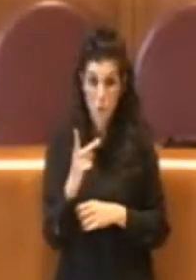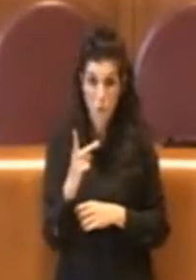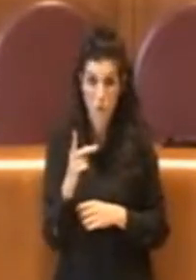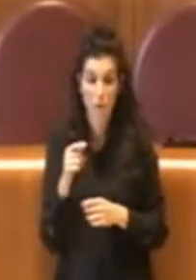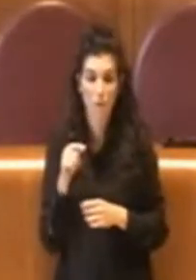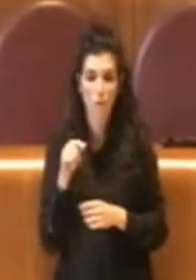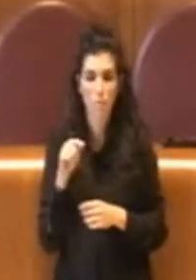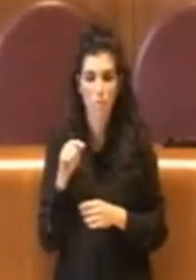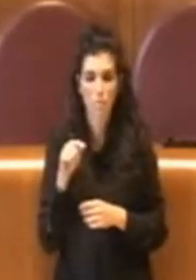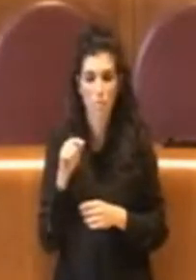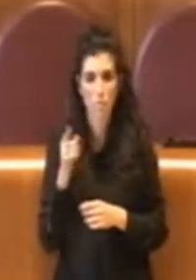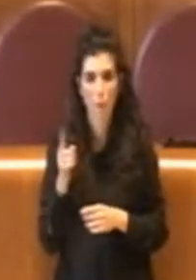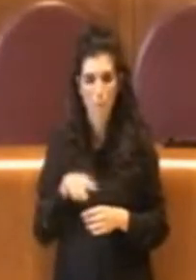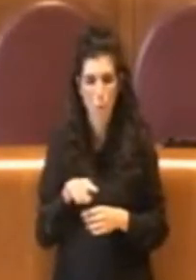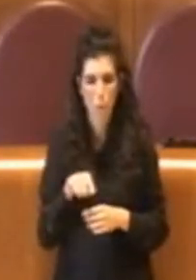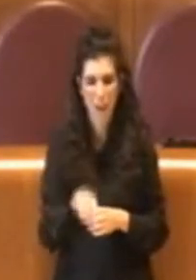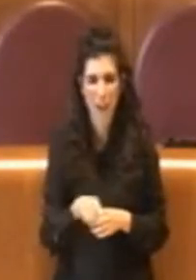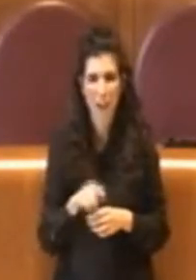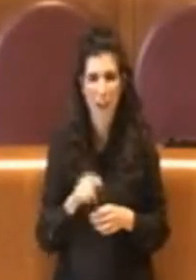legata all'assestamento.